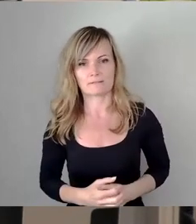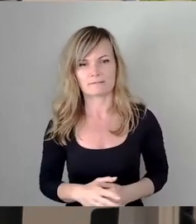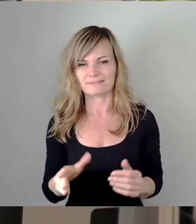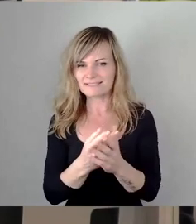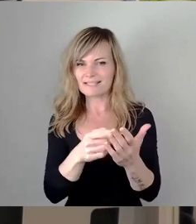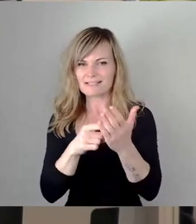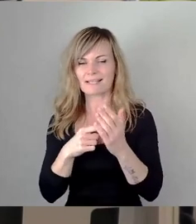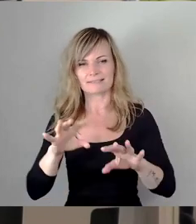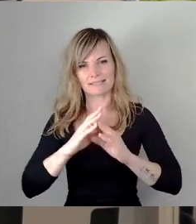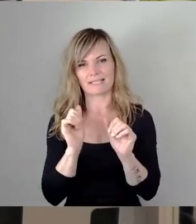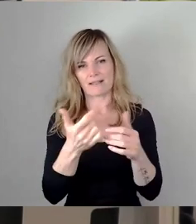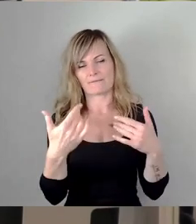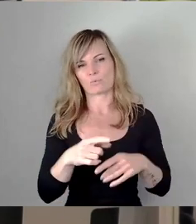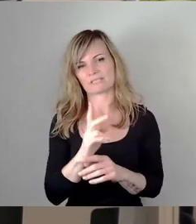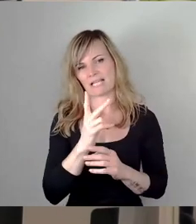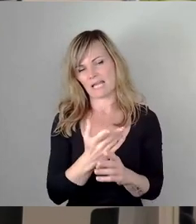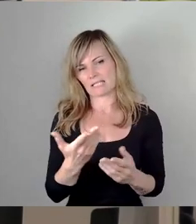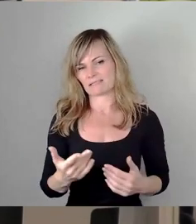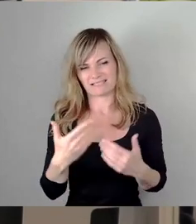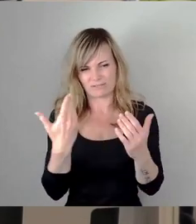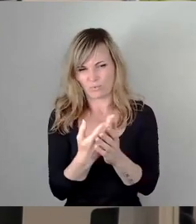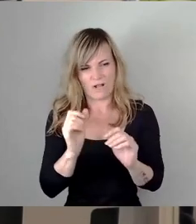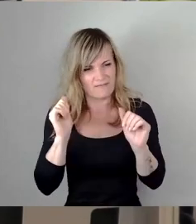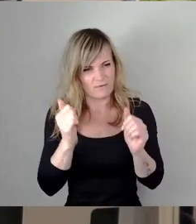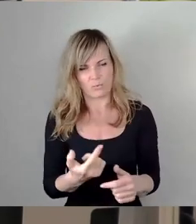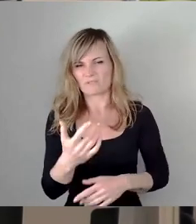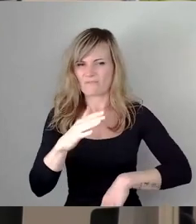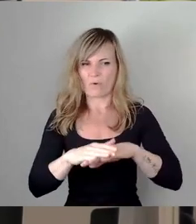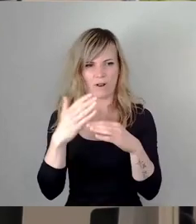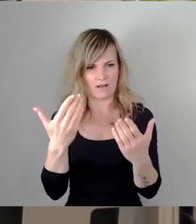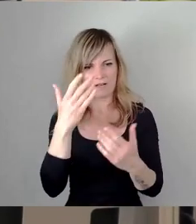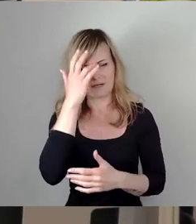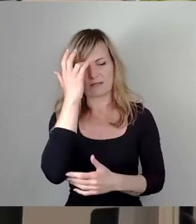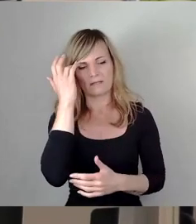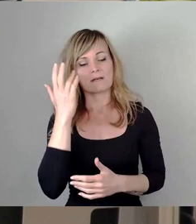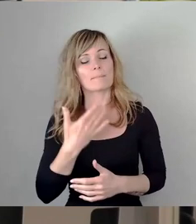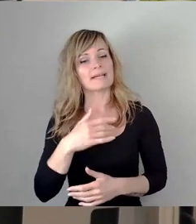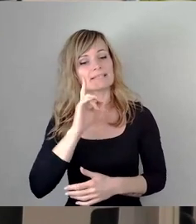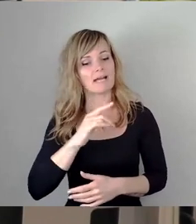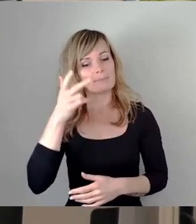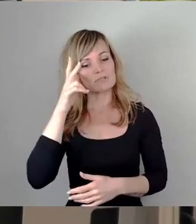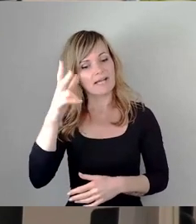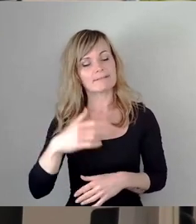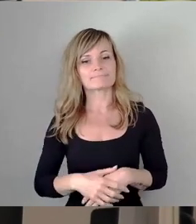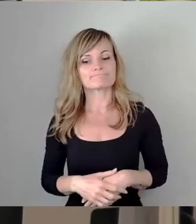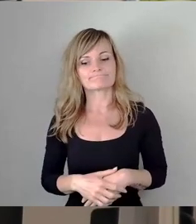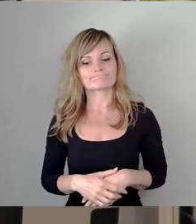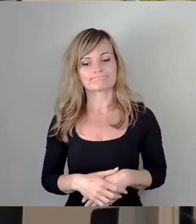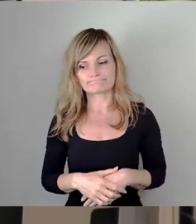Hilflosigkeit dieses Antrages. Meine Damen und Herren, ich finde, der